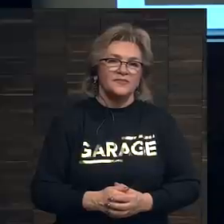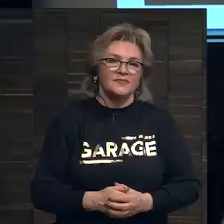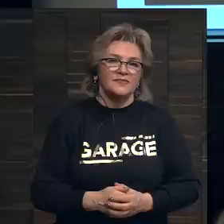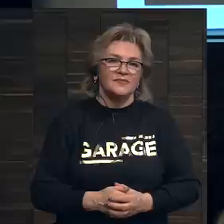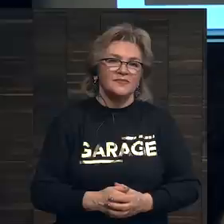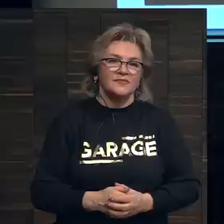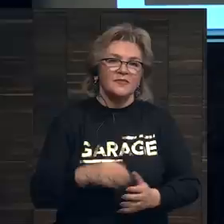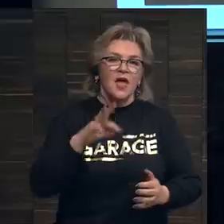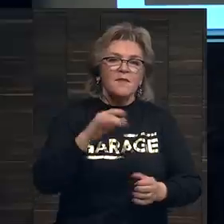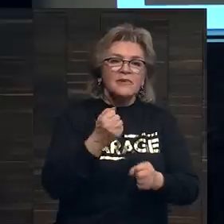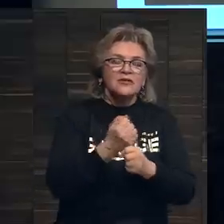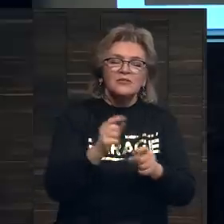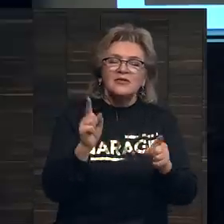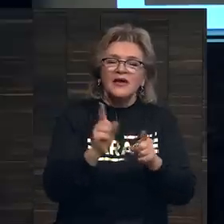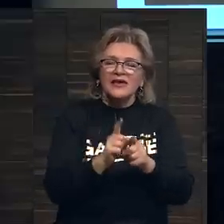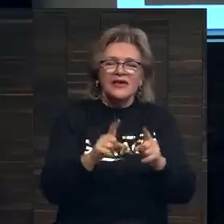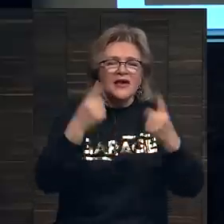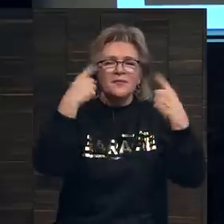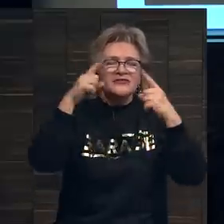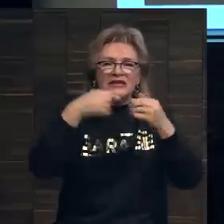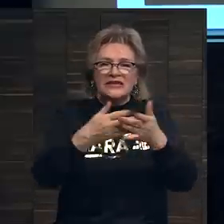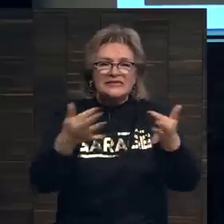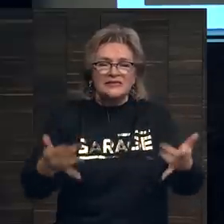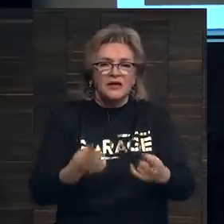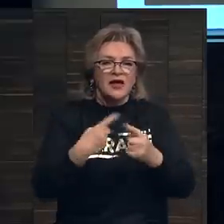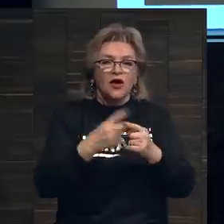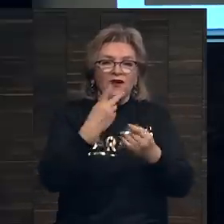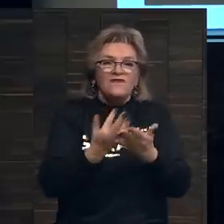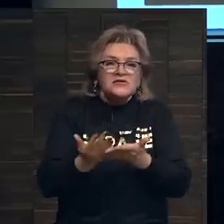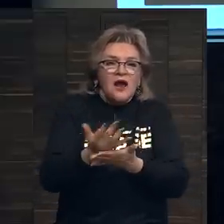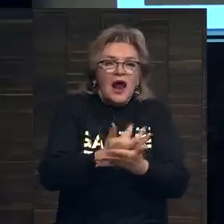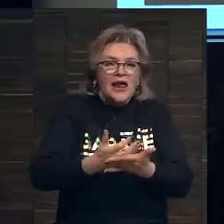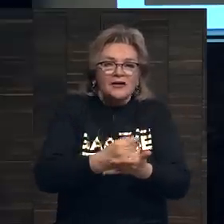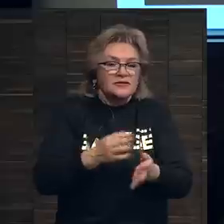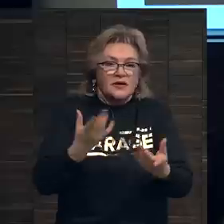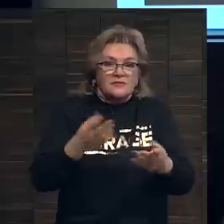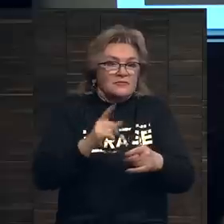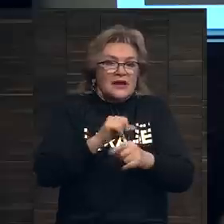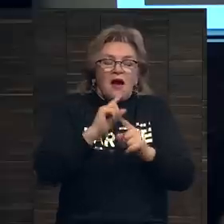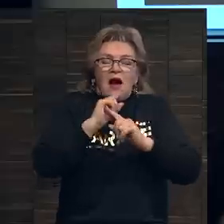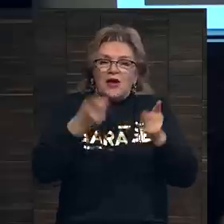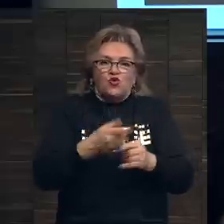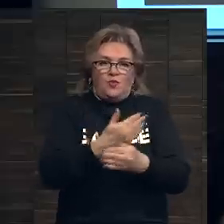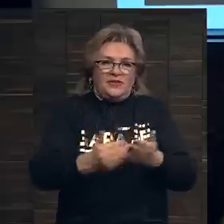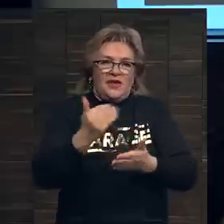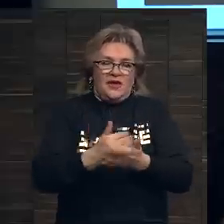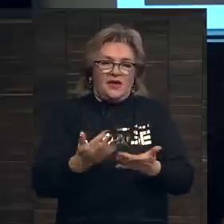Мы создаем такие произведения дизайна, которые в виде коллекции производят совершенно особенное произведение.